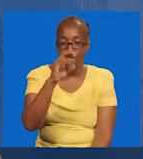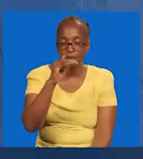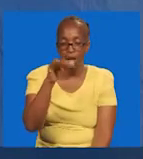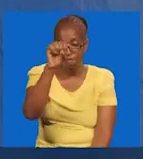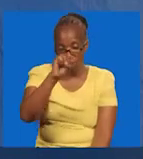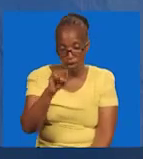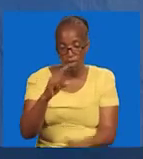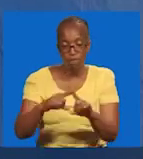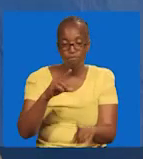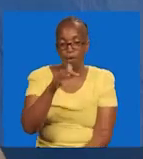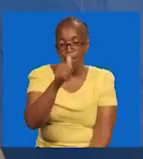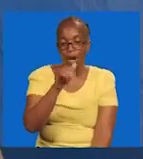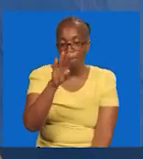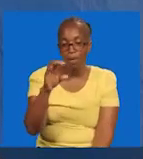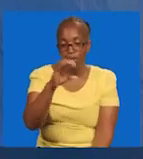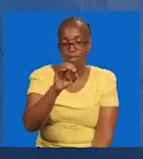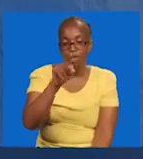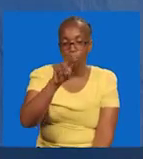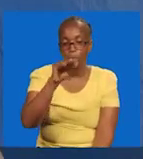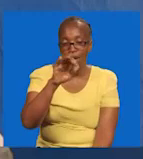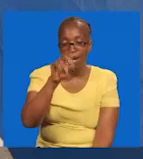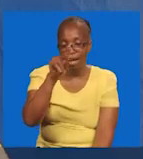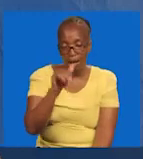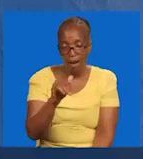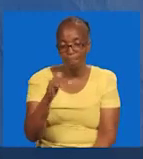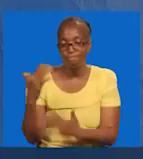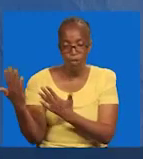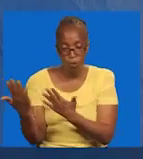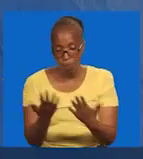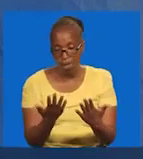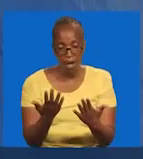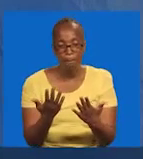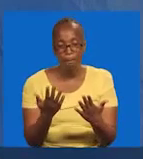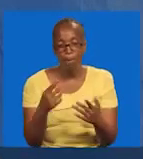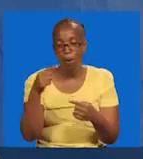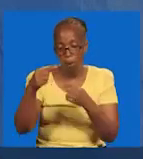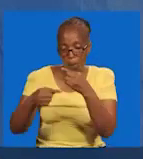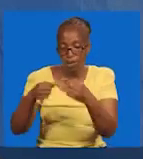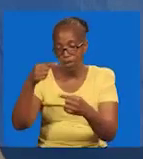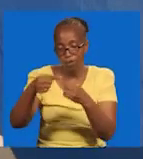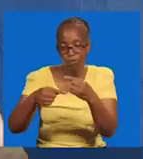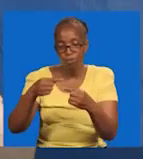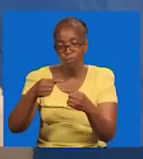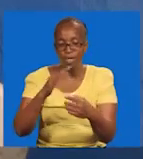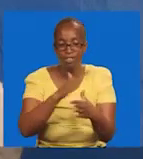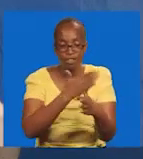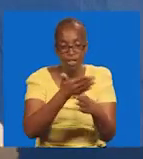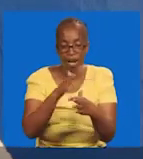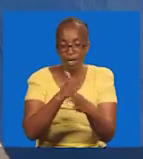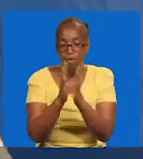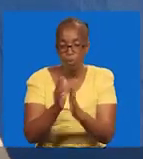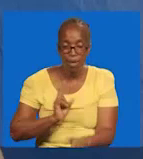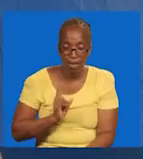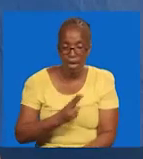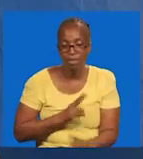namo, kutoka kanisala ABC kwaeka. Karibu, iliukaweze, yani, na kutufukulia